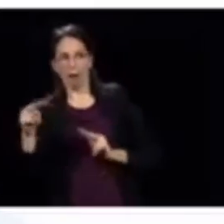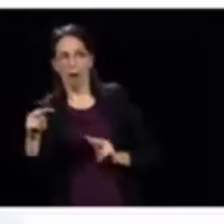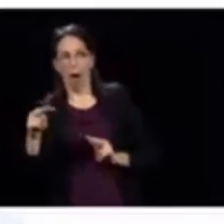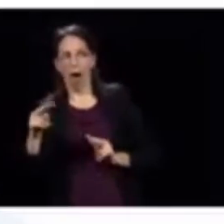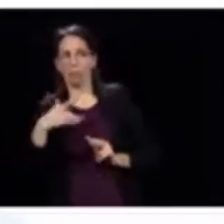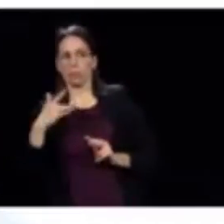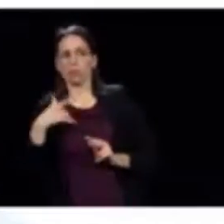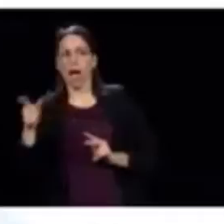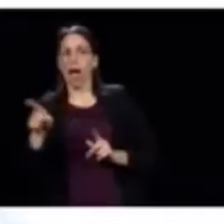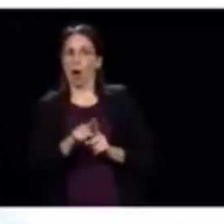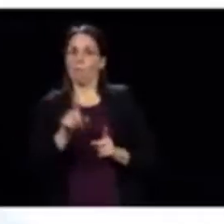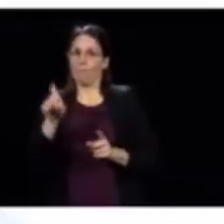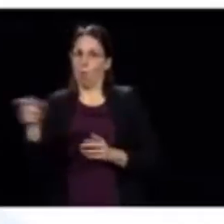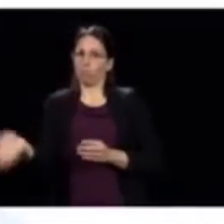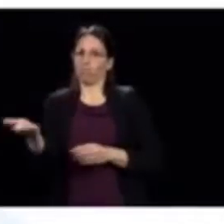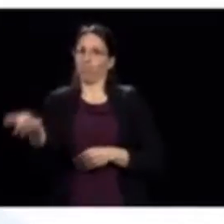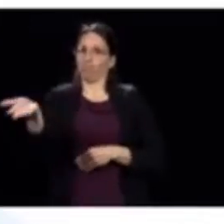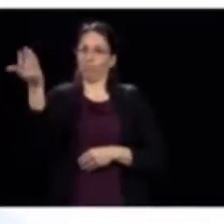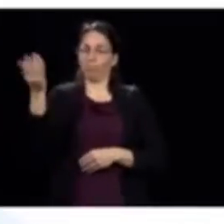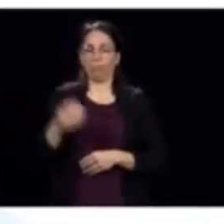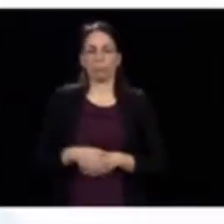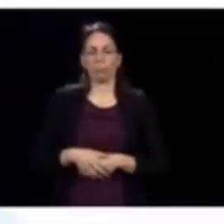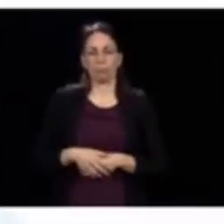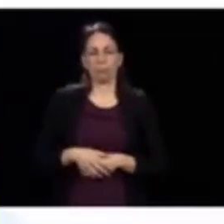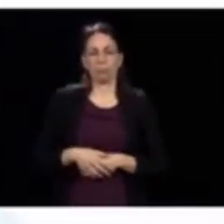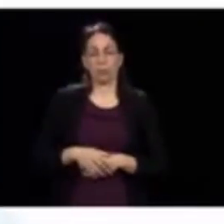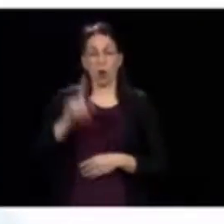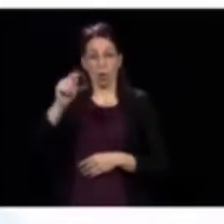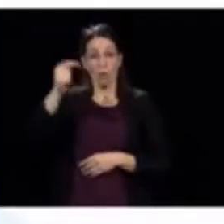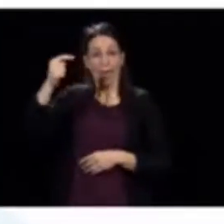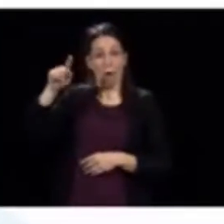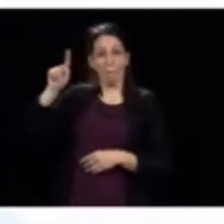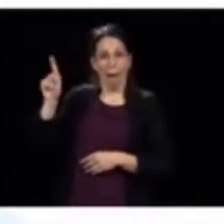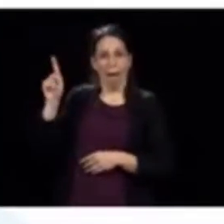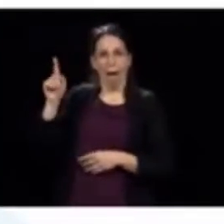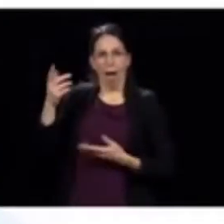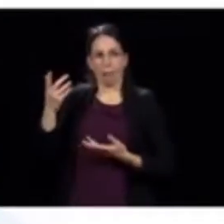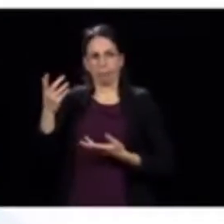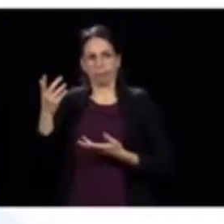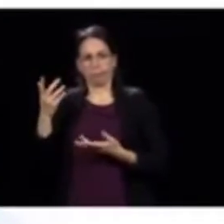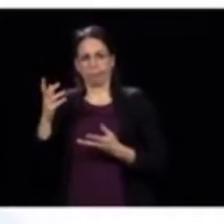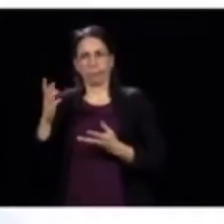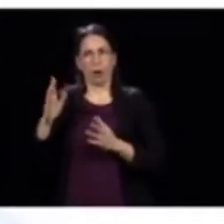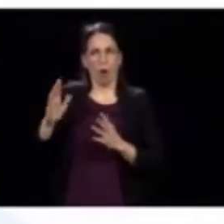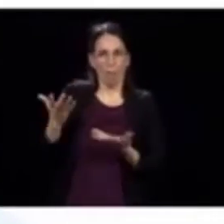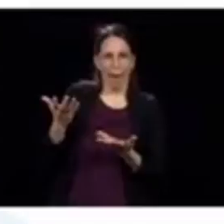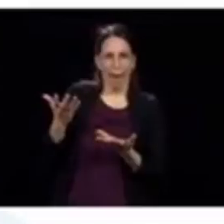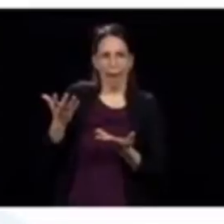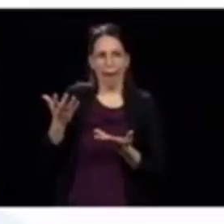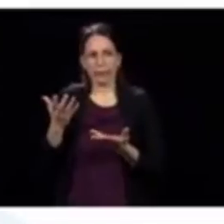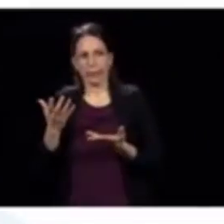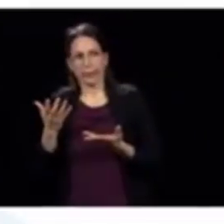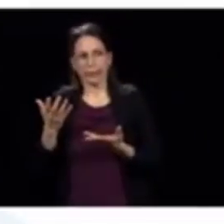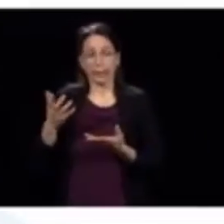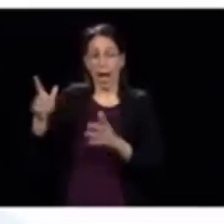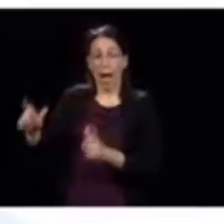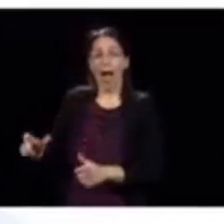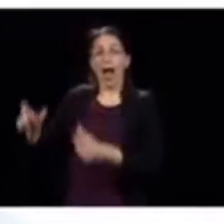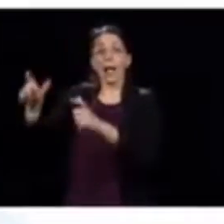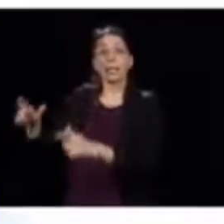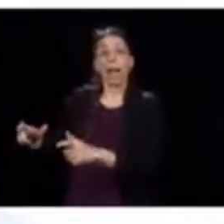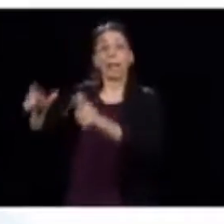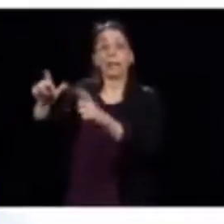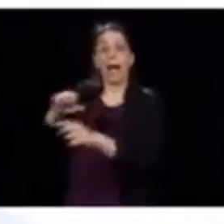ça. Il y a des places que c'est le gouvernement qui achète, donc il va falloir donner plus d'argent pour acheter ces places-là.